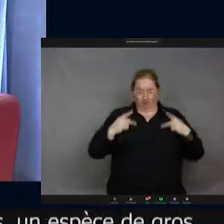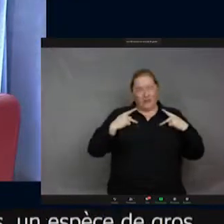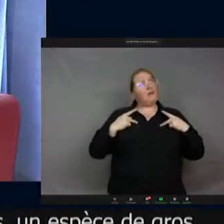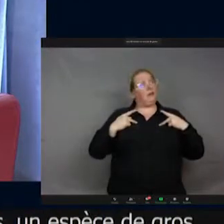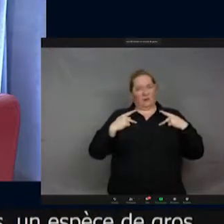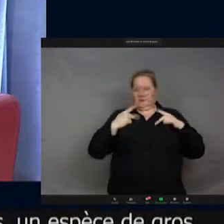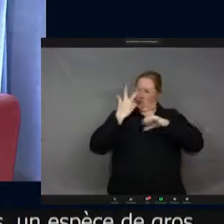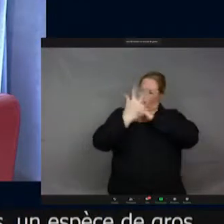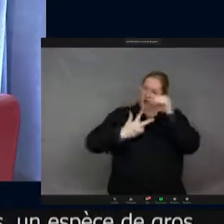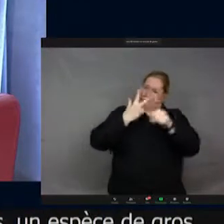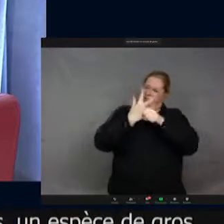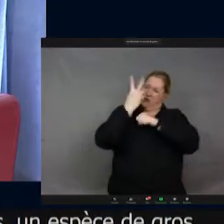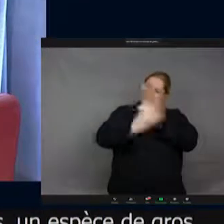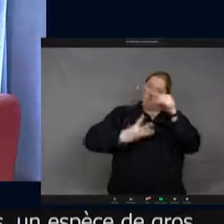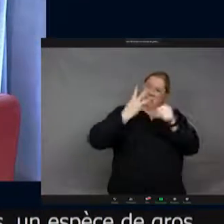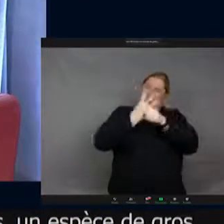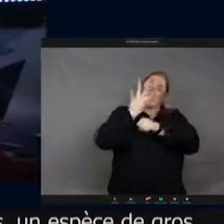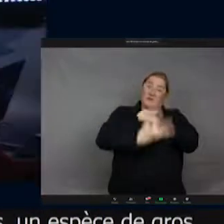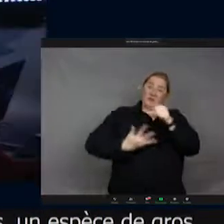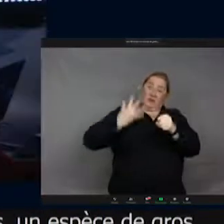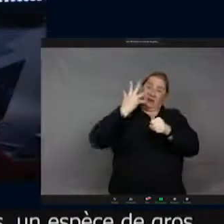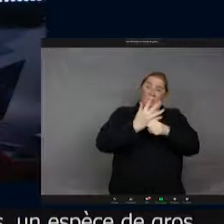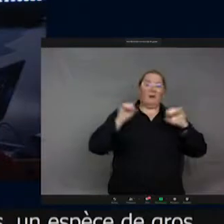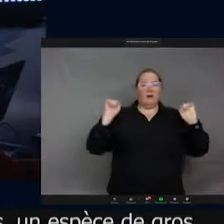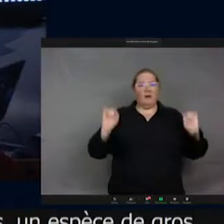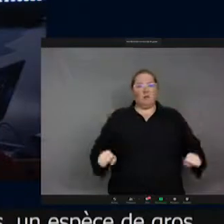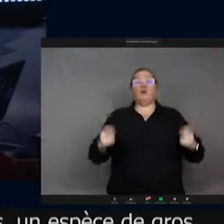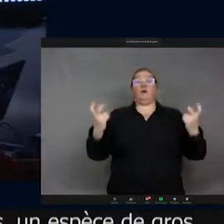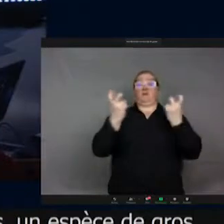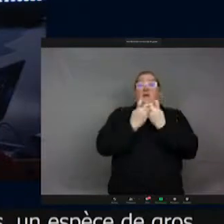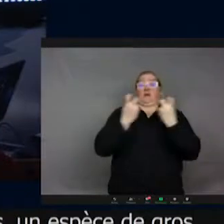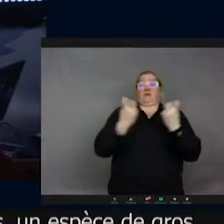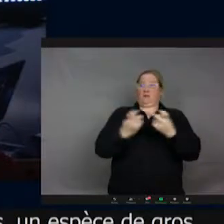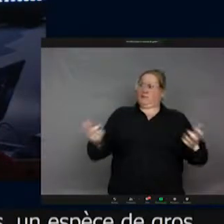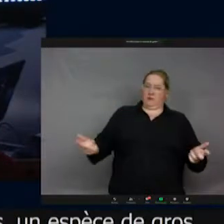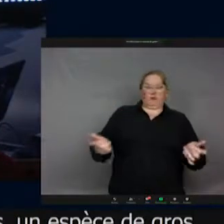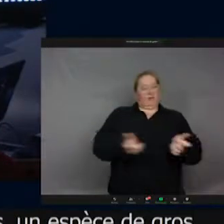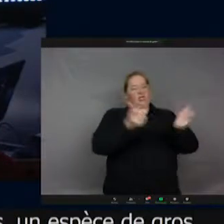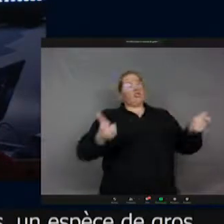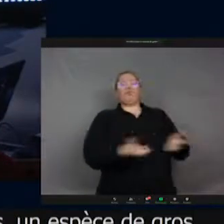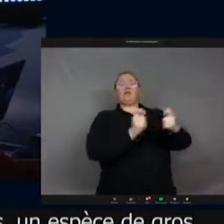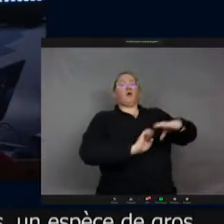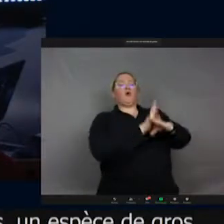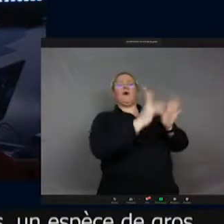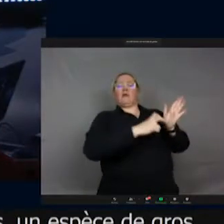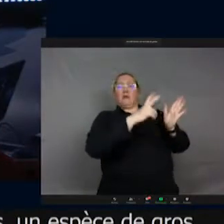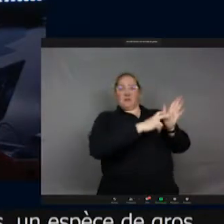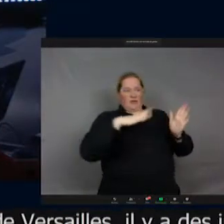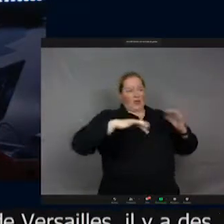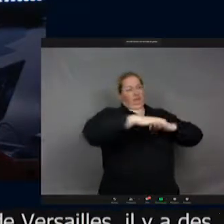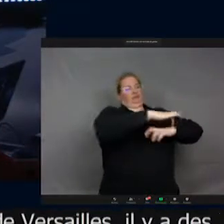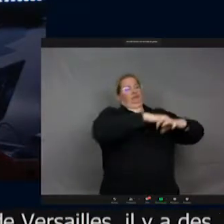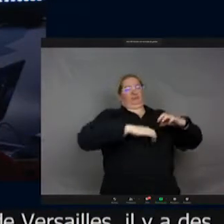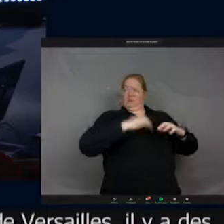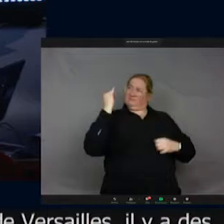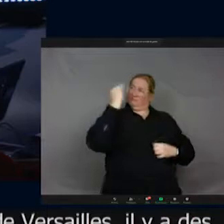5 ans. Donc, il est là dans le château de Versailles. À côté de nous, il y a des insectes qui vivent plusieurs années et pareil, c'est 4, 5 ans sous forme de larve et 1 à 2